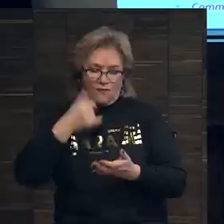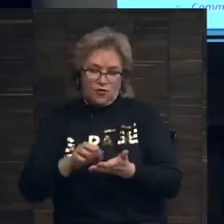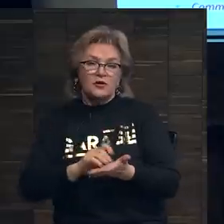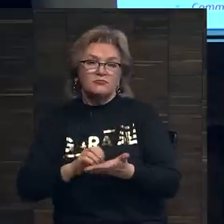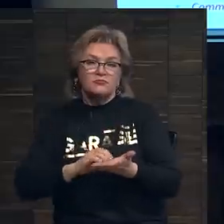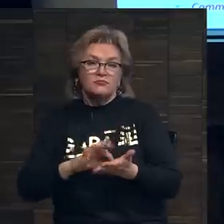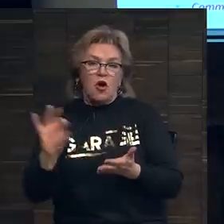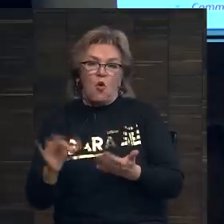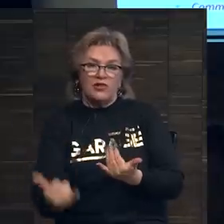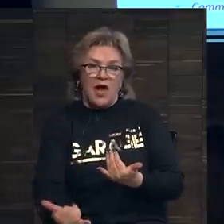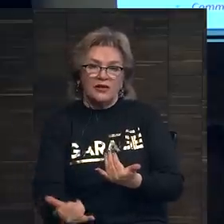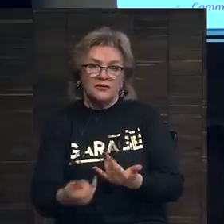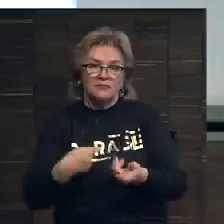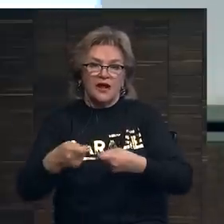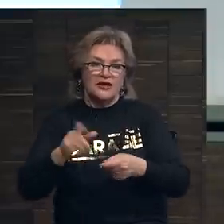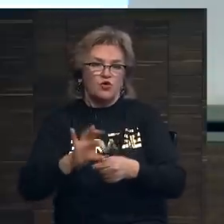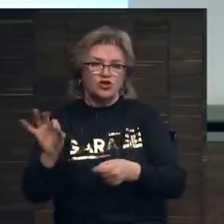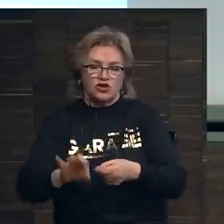онлайновые торги очень часто происходят,